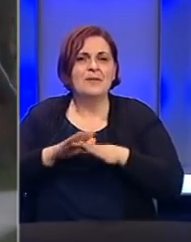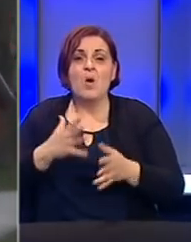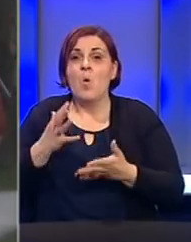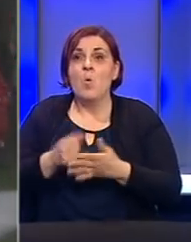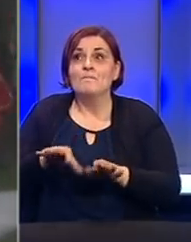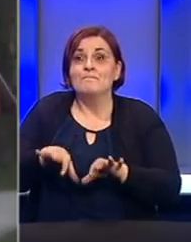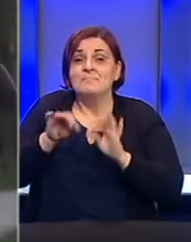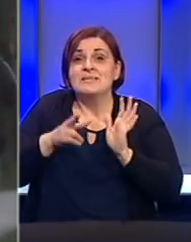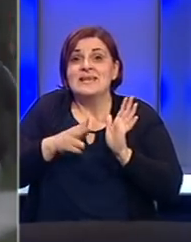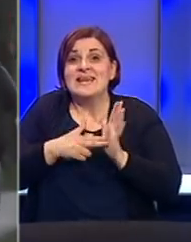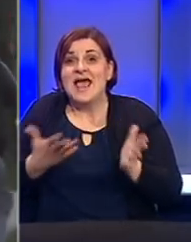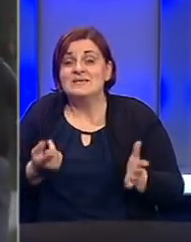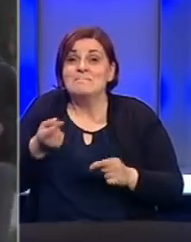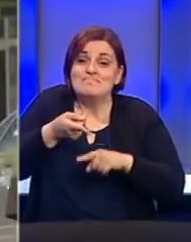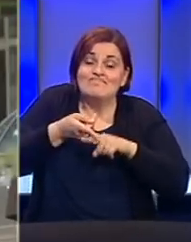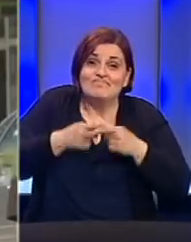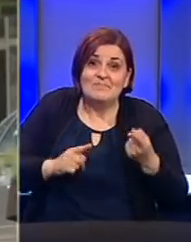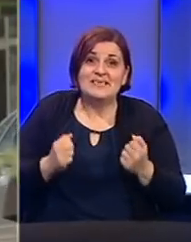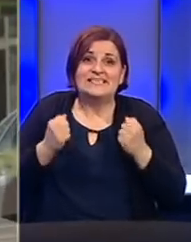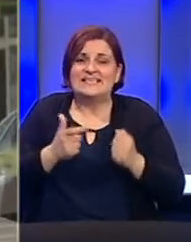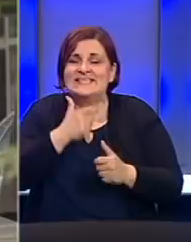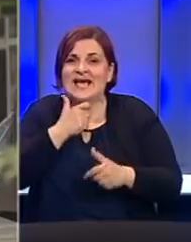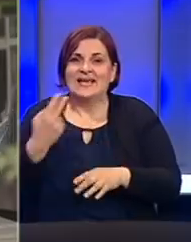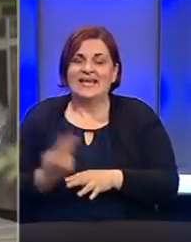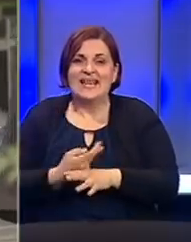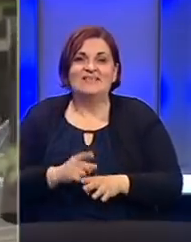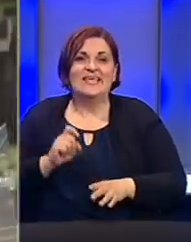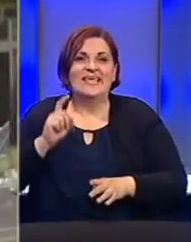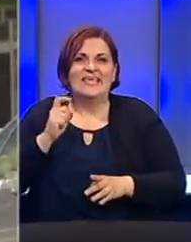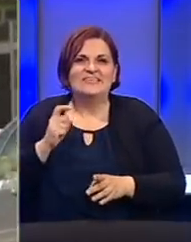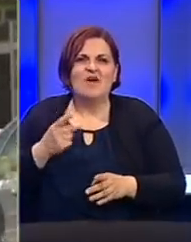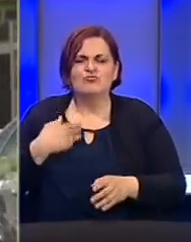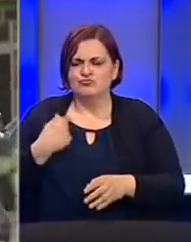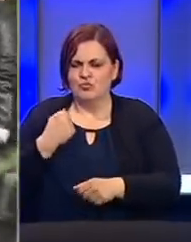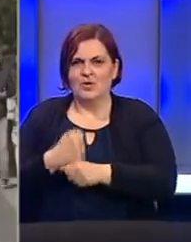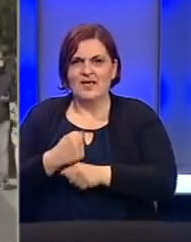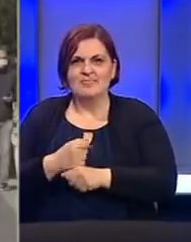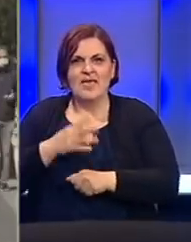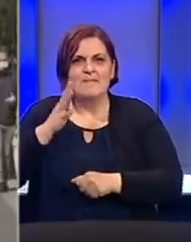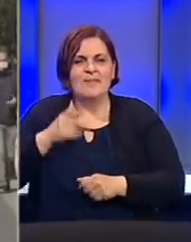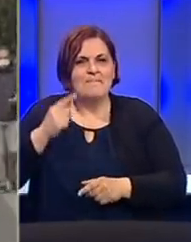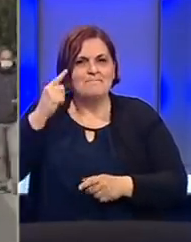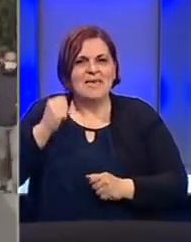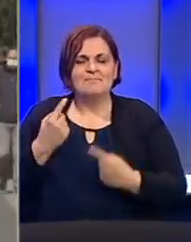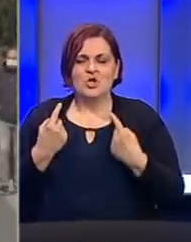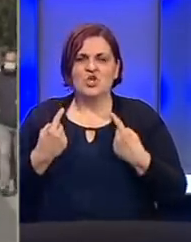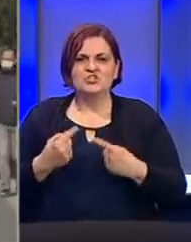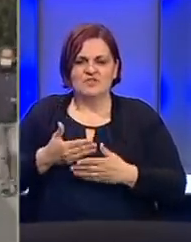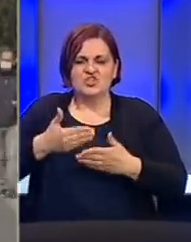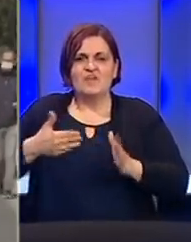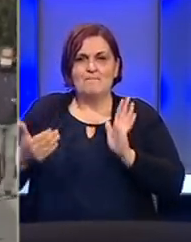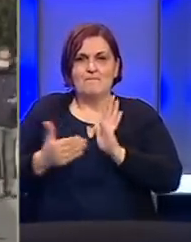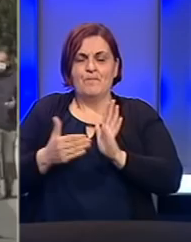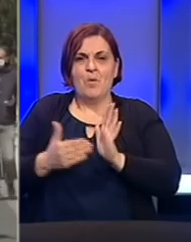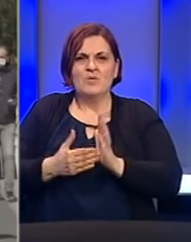uspjeli pronaći način da barem dijelimično zadrže stare navike i svakodnevne rituale. Psihološki mehanizam koji stoji i za čovjekove